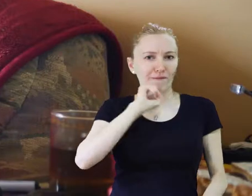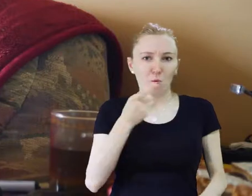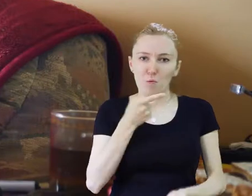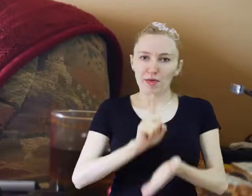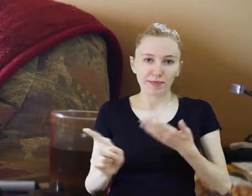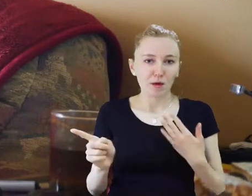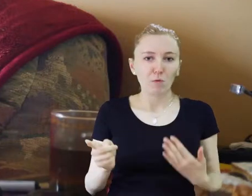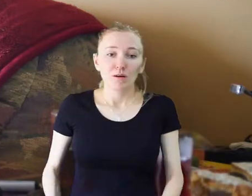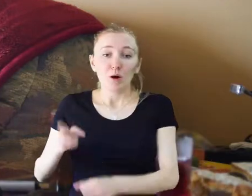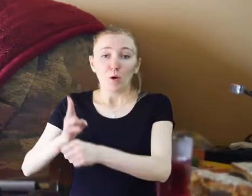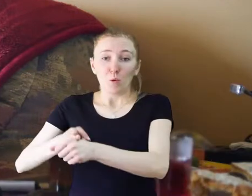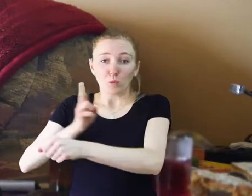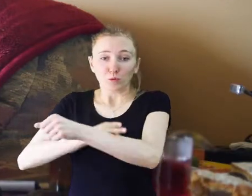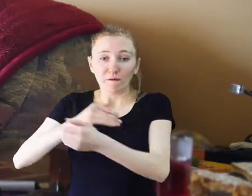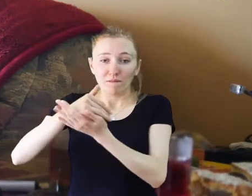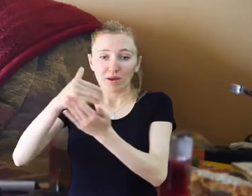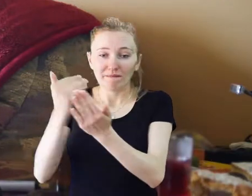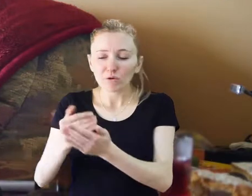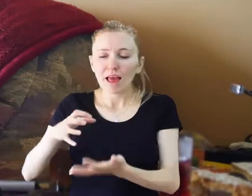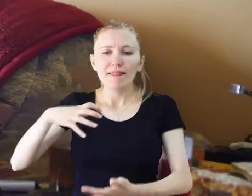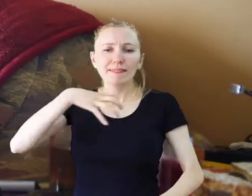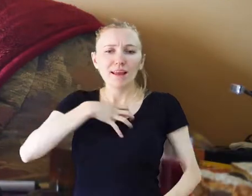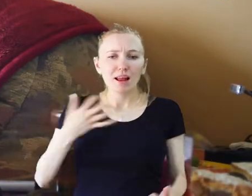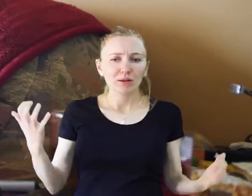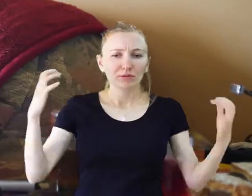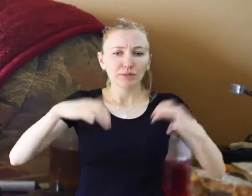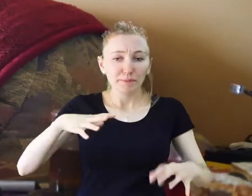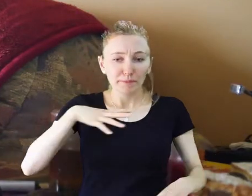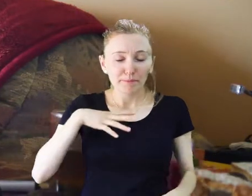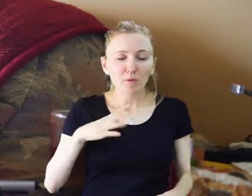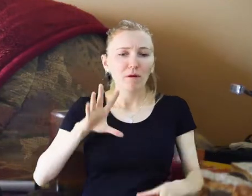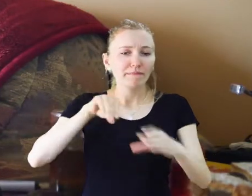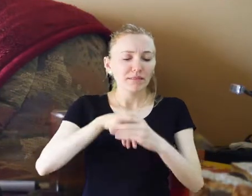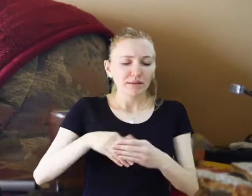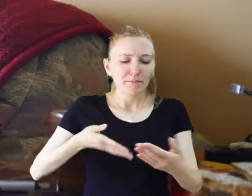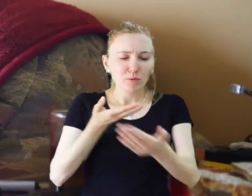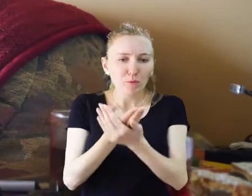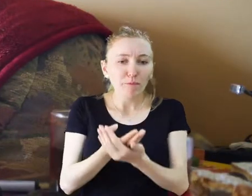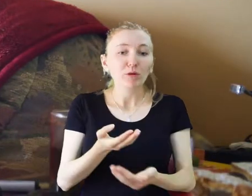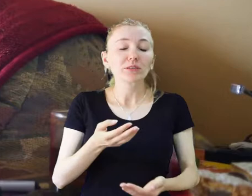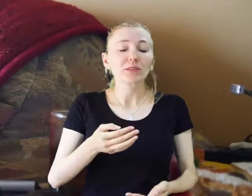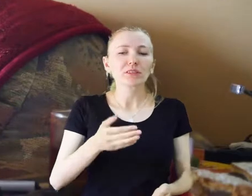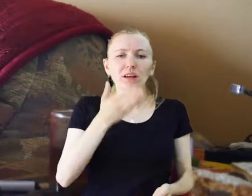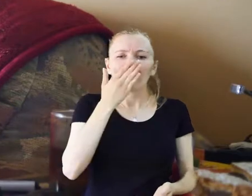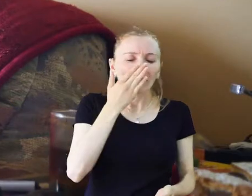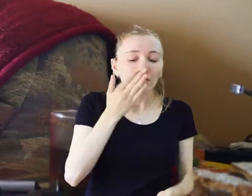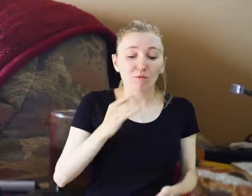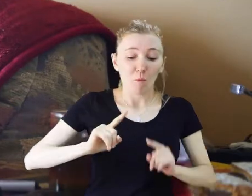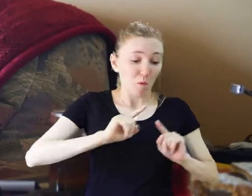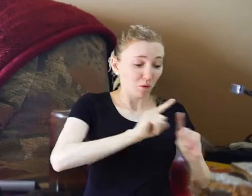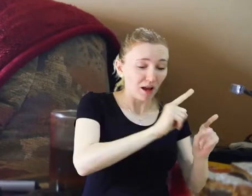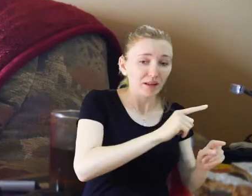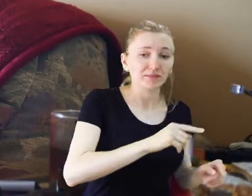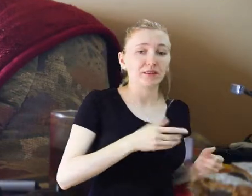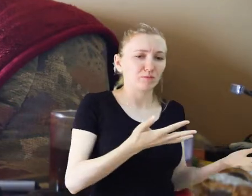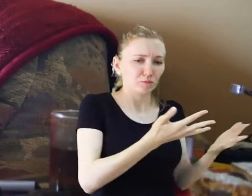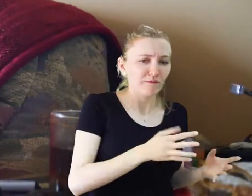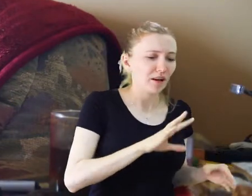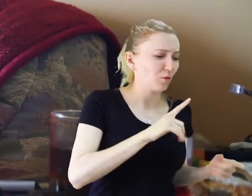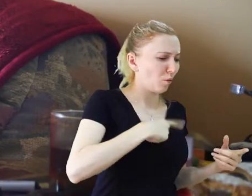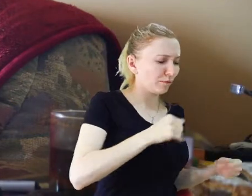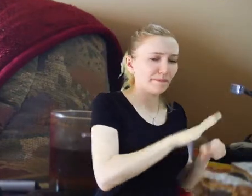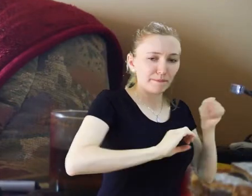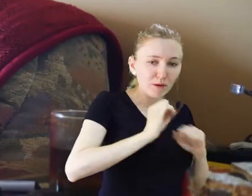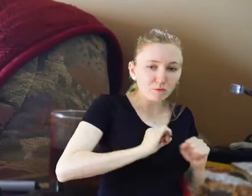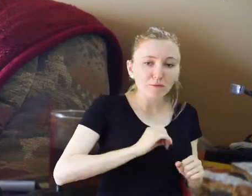No i wtedy u dyrektora w